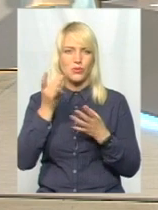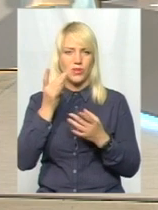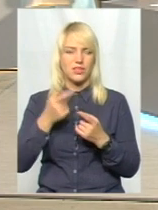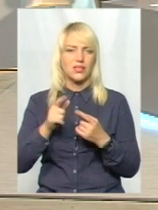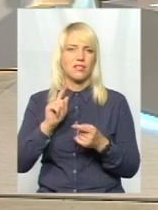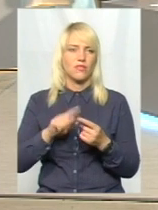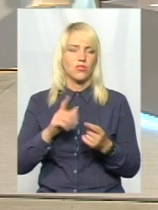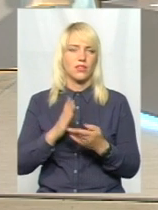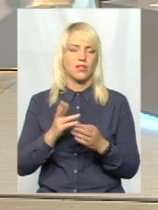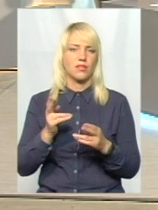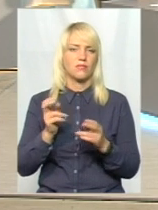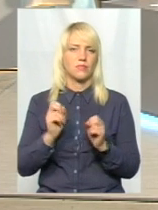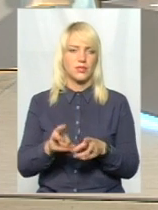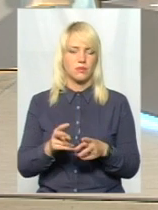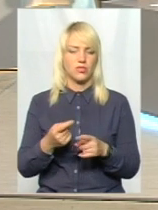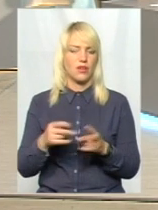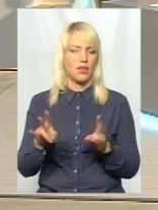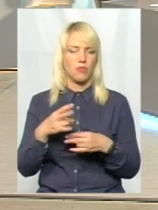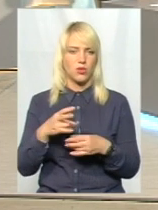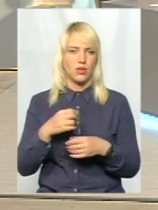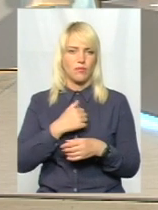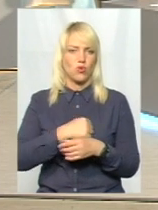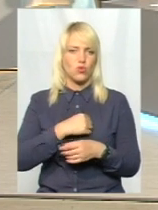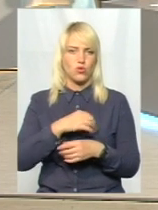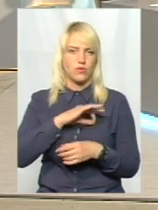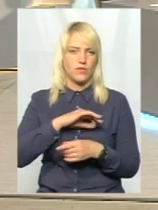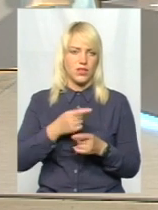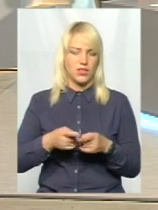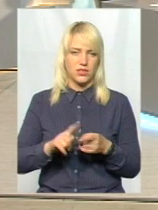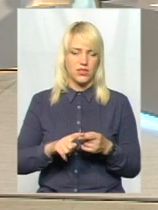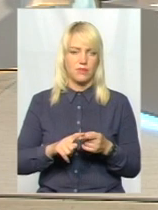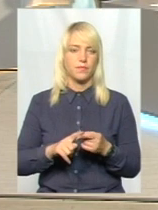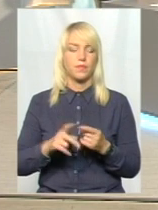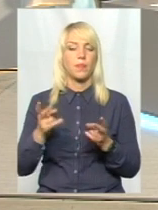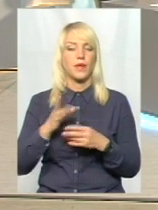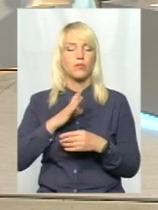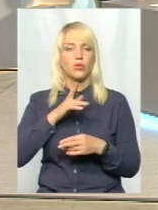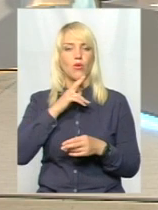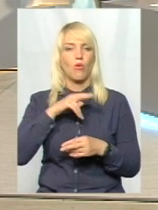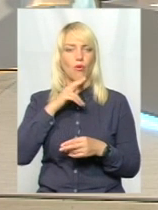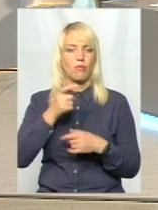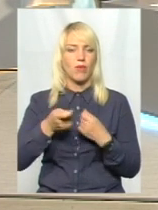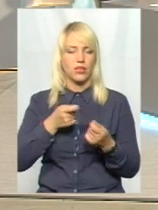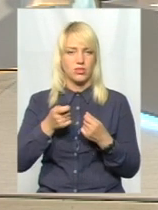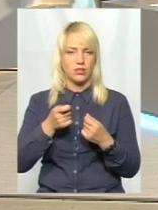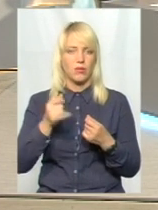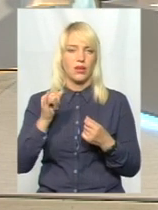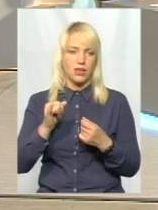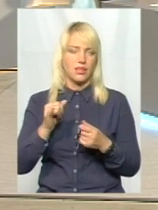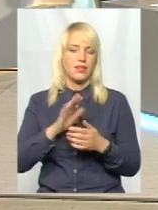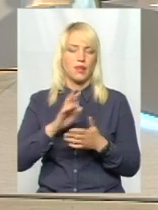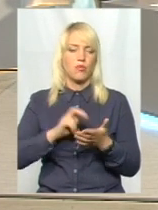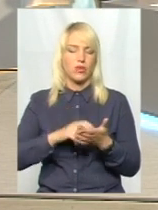небезпечним, не потрібно зловживати цим. Бути, скажімо так, уважними і не боятися, не боятися питати